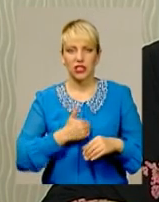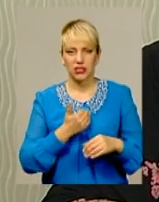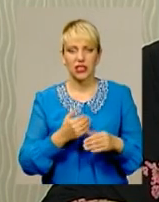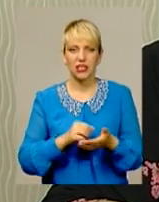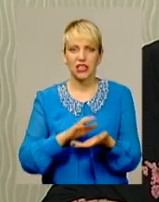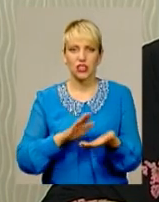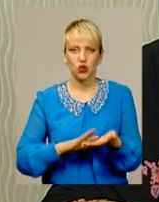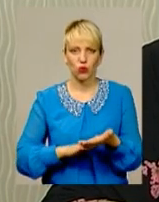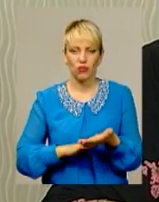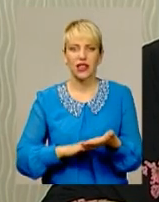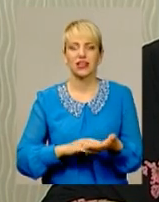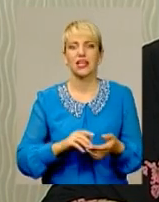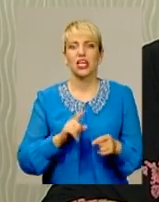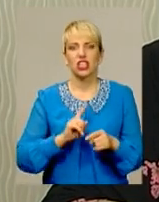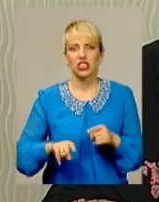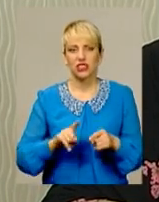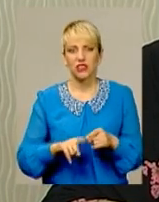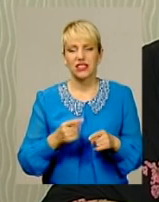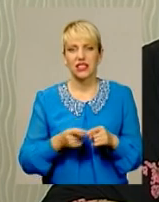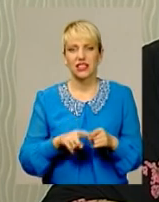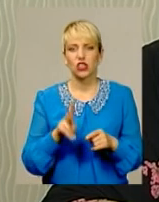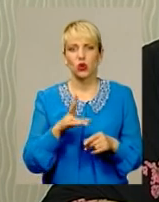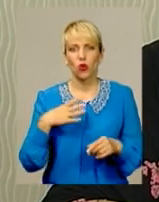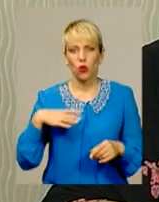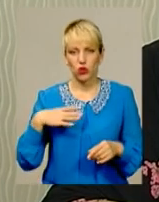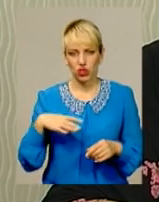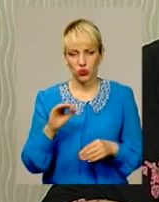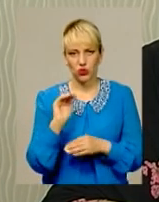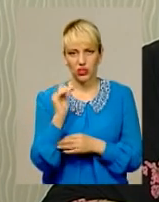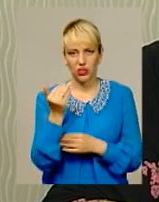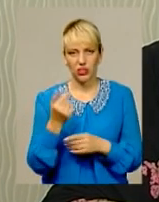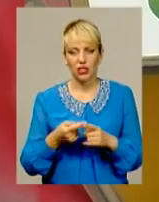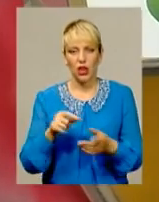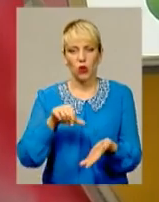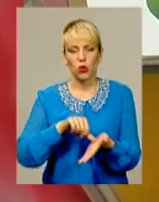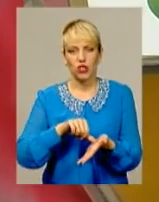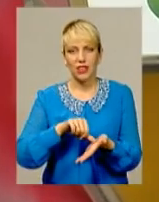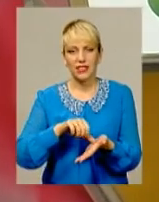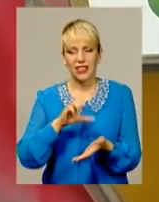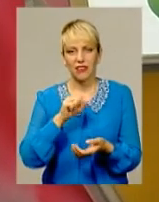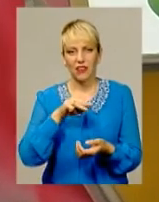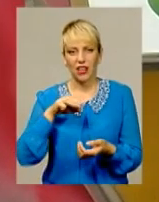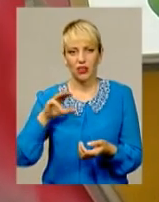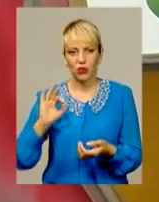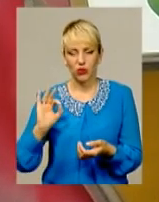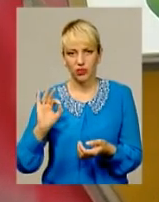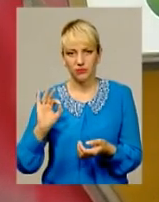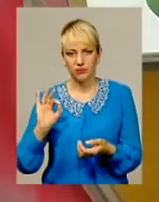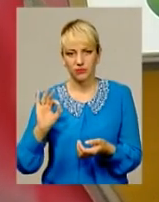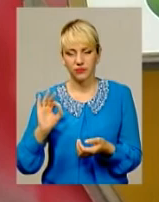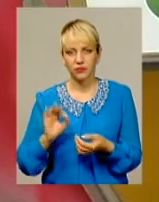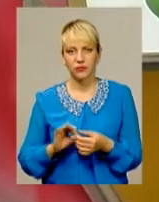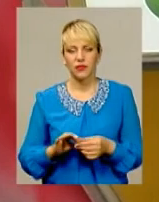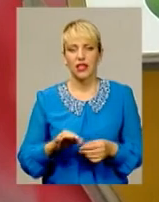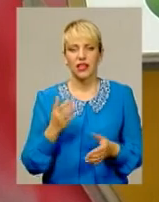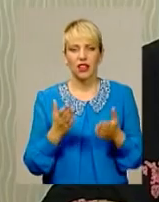швидше. Зокрема, це ті, що очікують дитину, наприклад, учасники антитеррористичної операції,